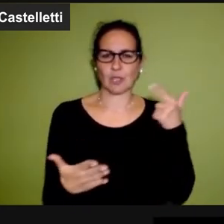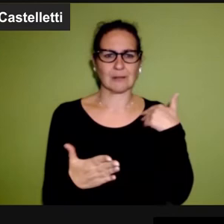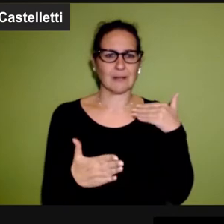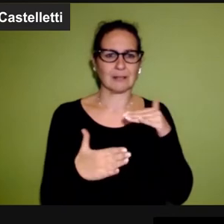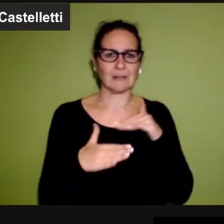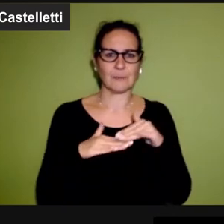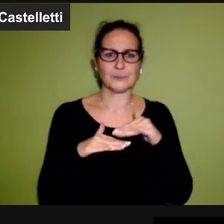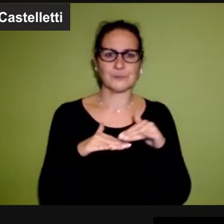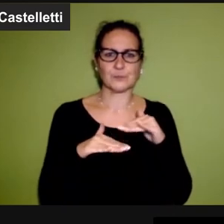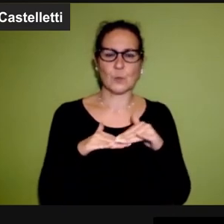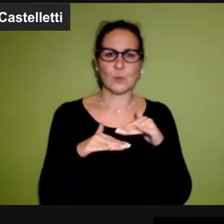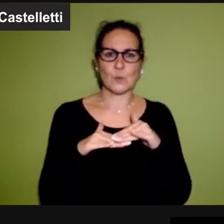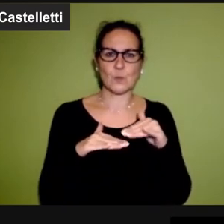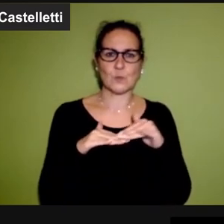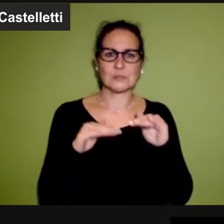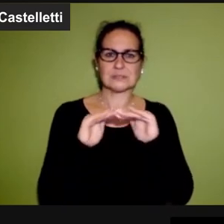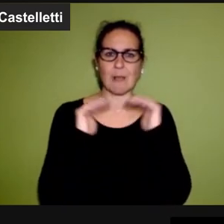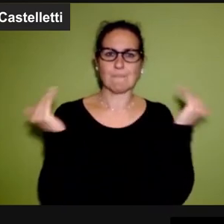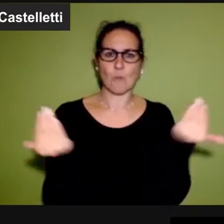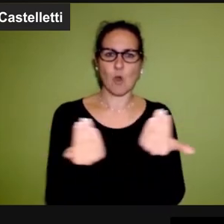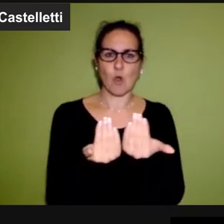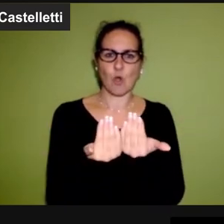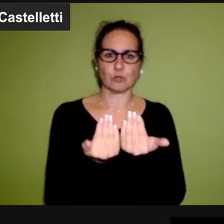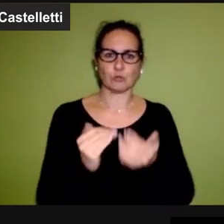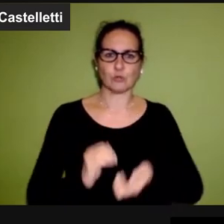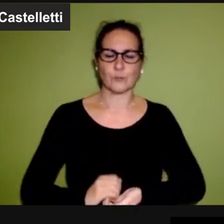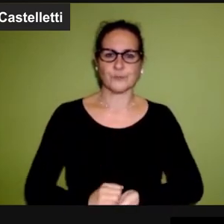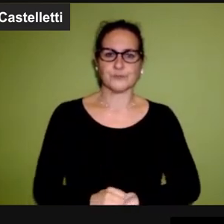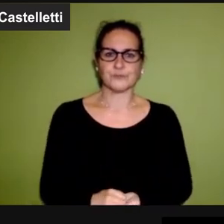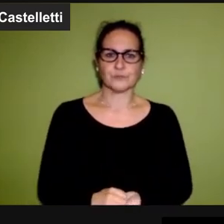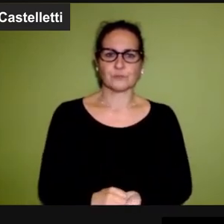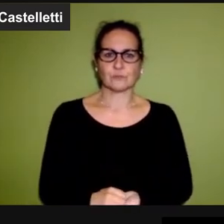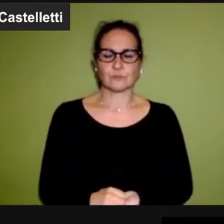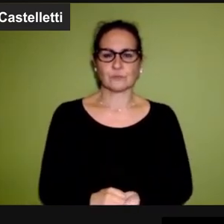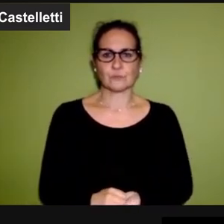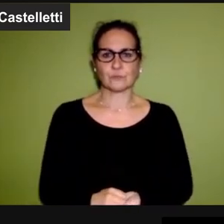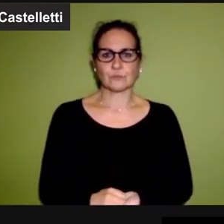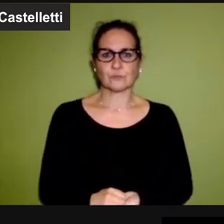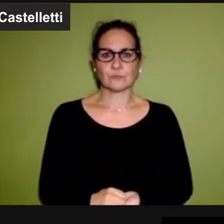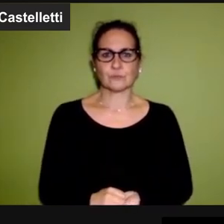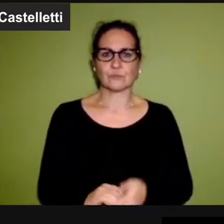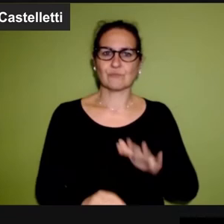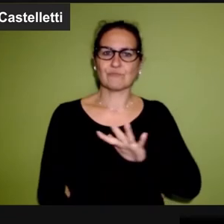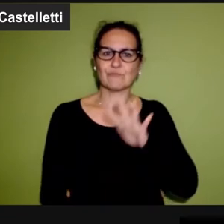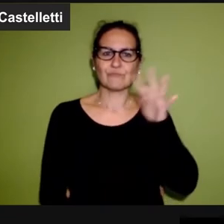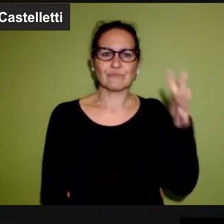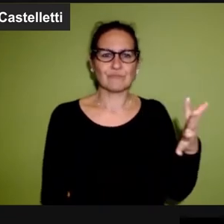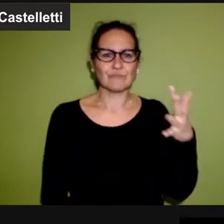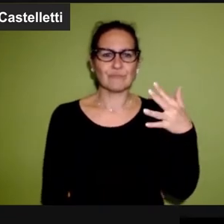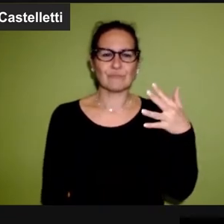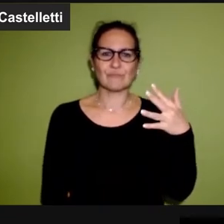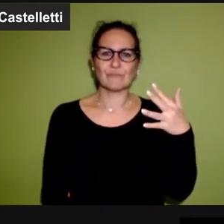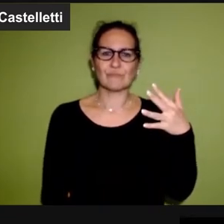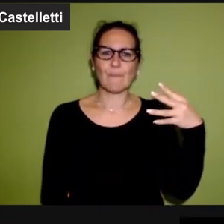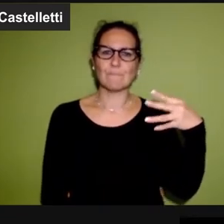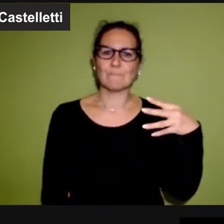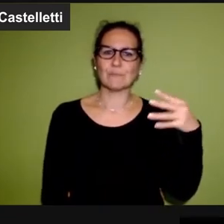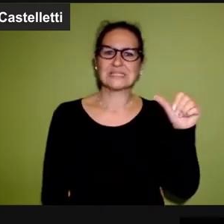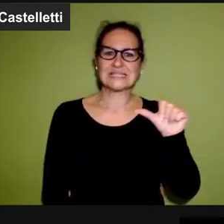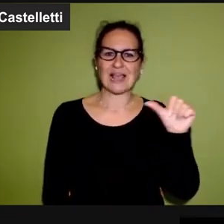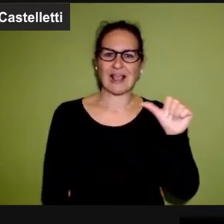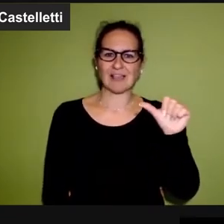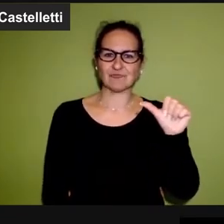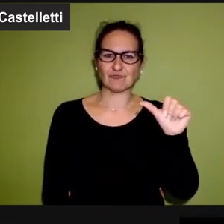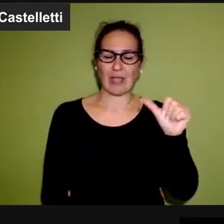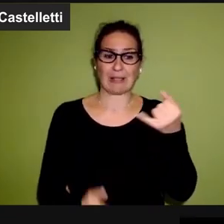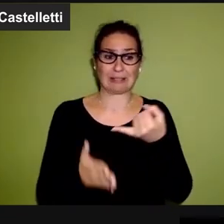importanti che vengono usati in tutto il mondo. L'altro è quello di Monsignor Sgrèccia, anche lui poi diventato da ultimo cardinale.